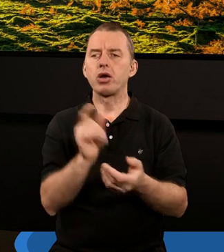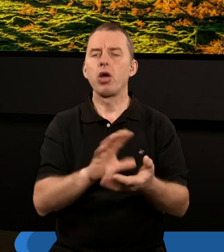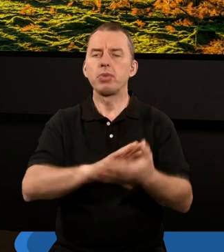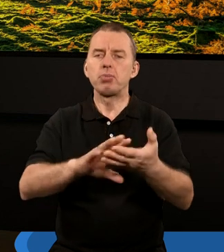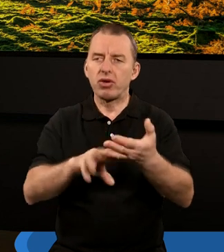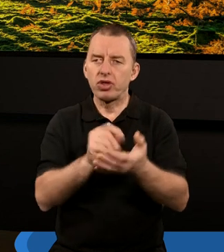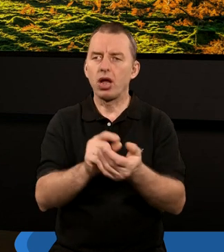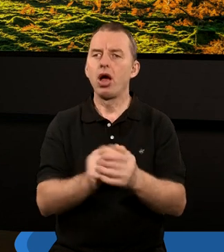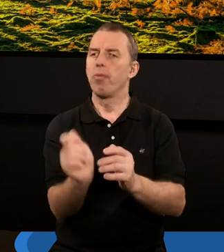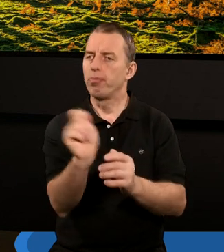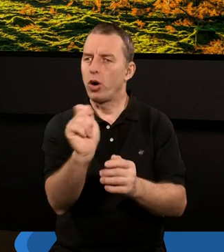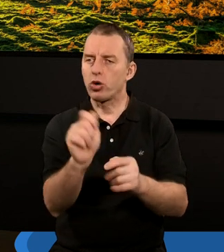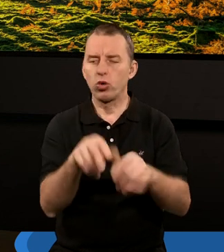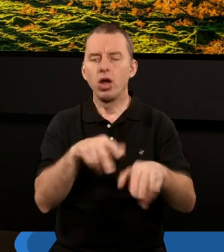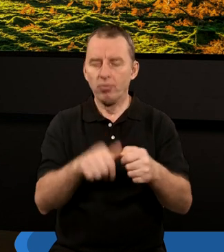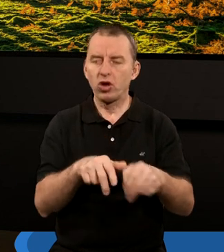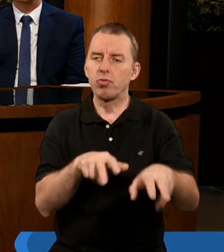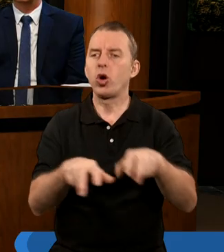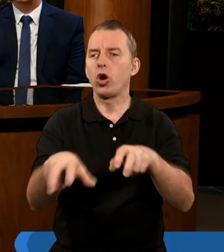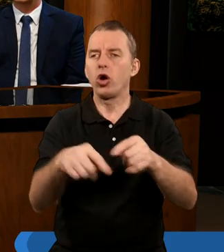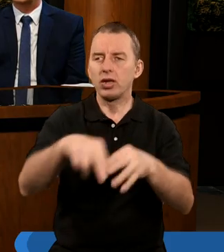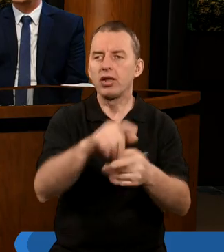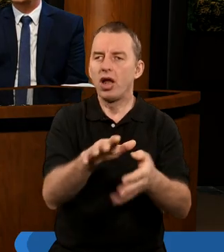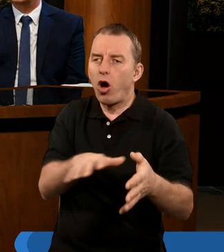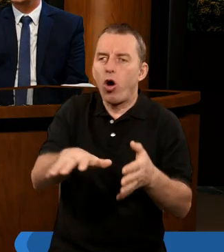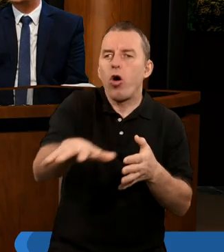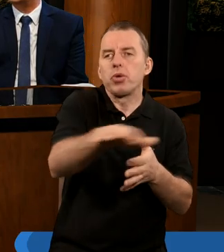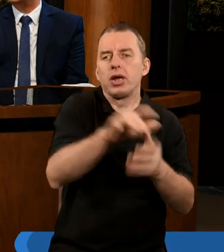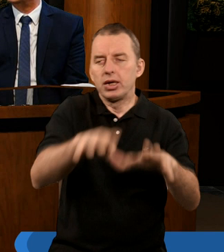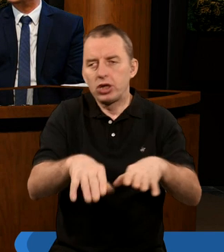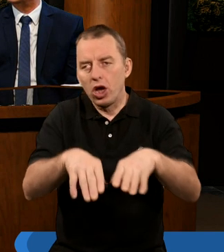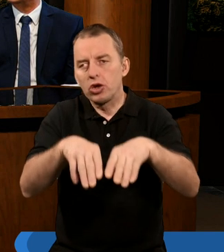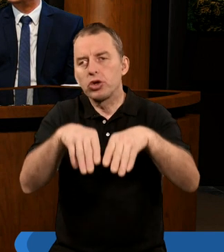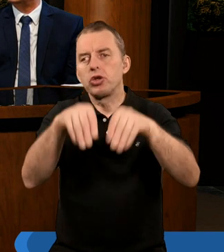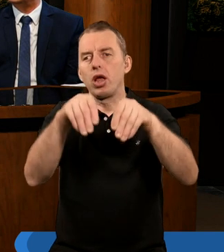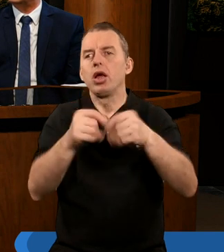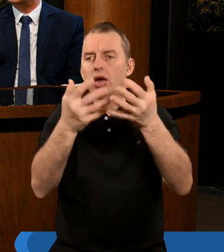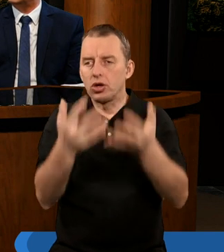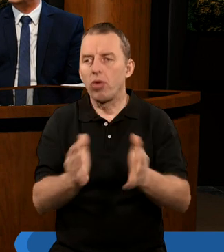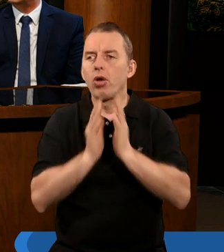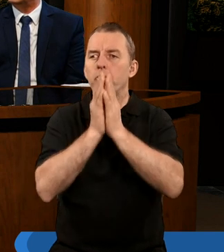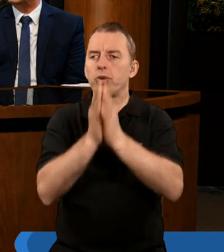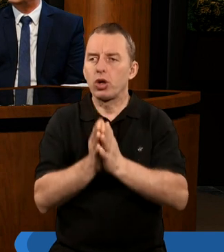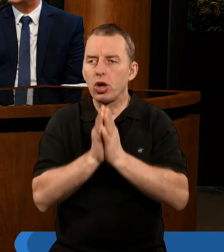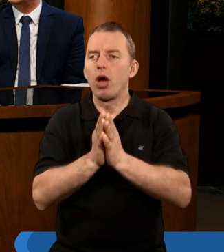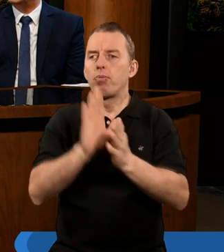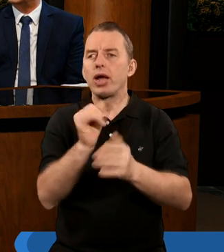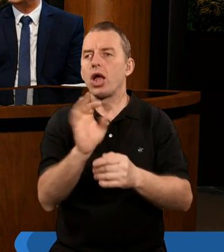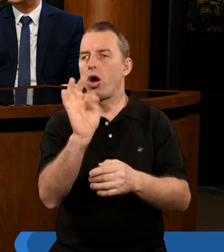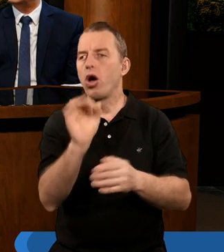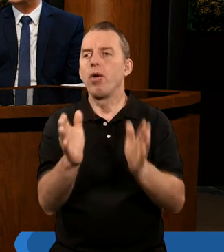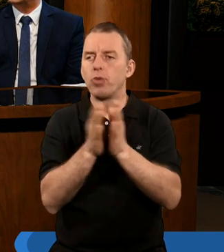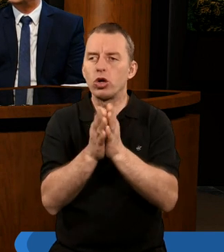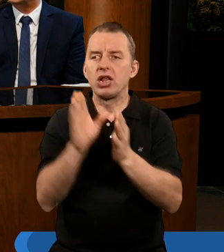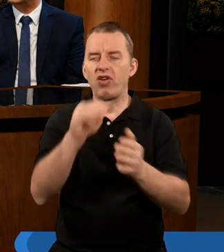biblijnie też poruszać się w tym obszarze. Ale zanim zaczniemy, chciałbym poprosić Beatę o